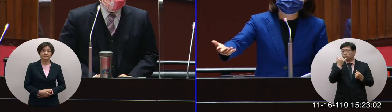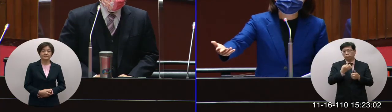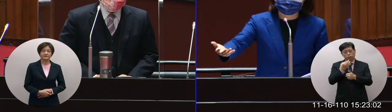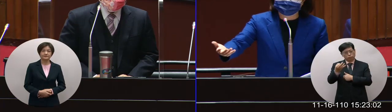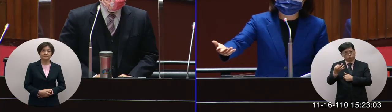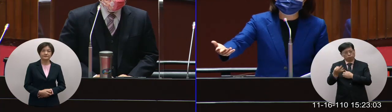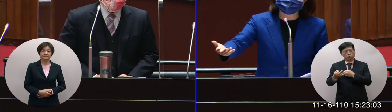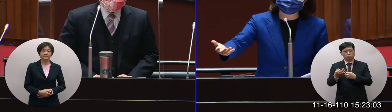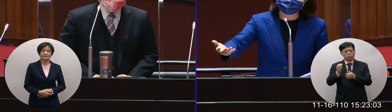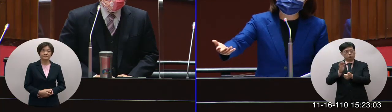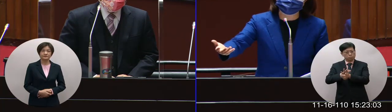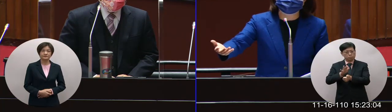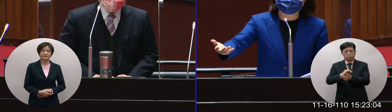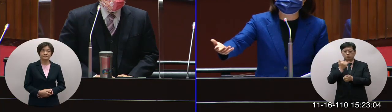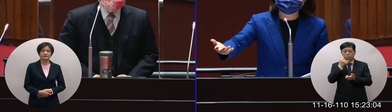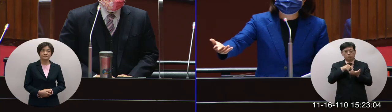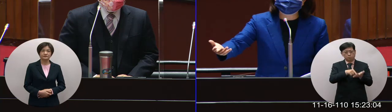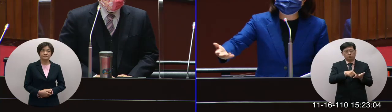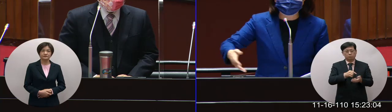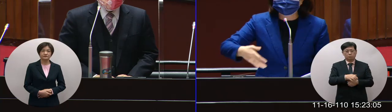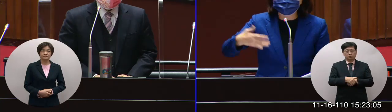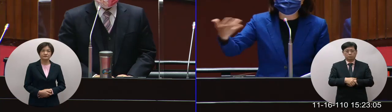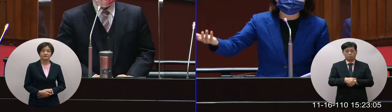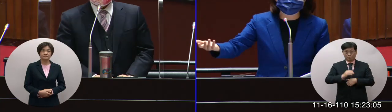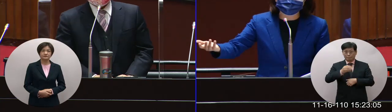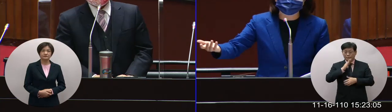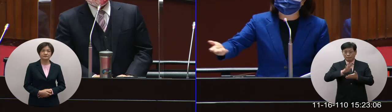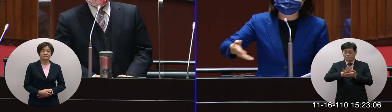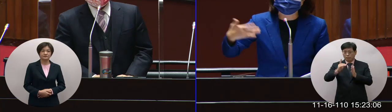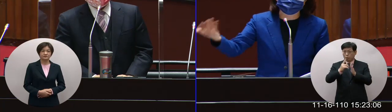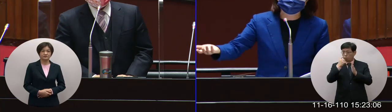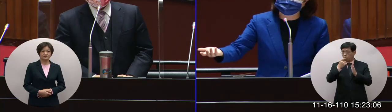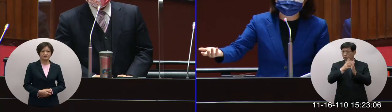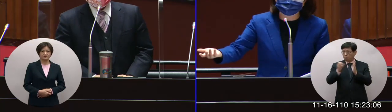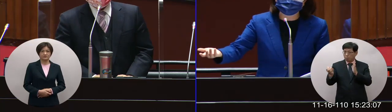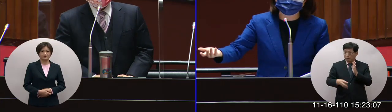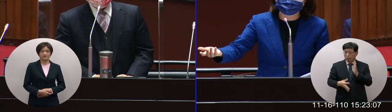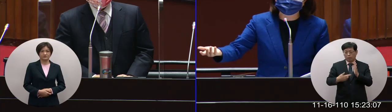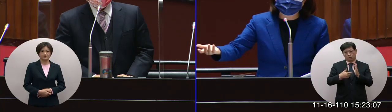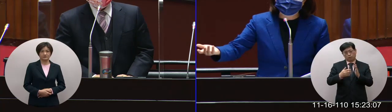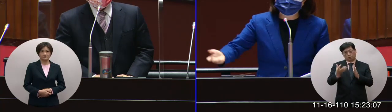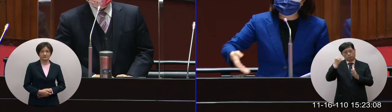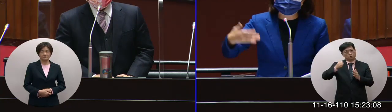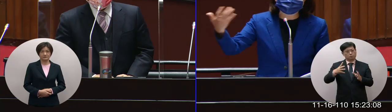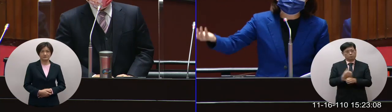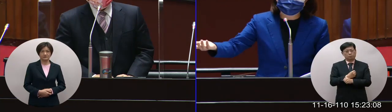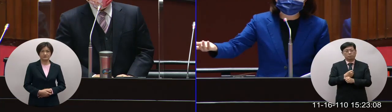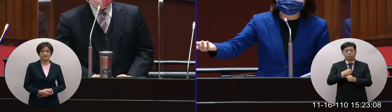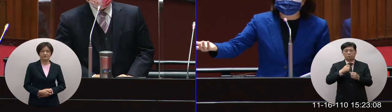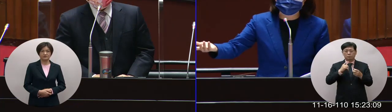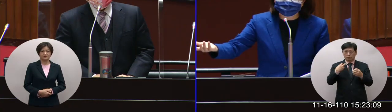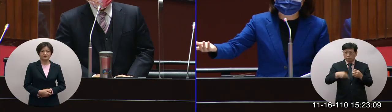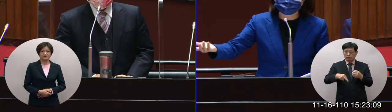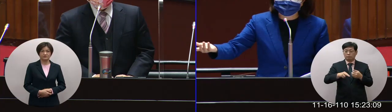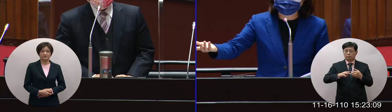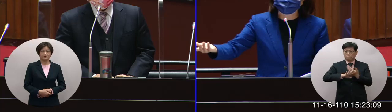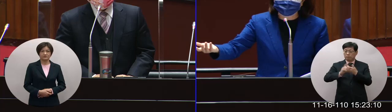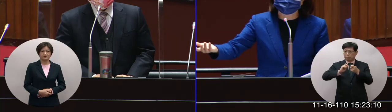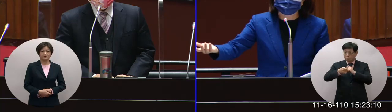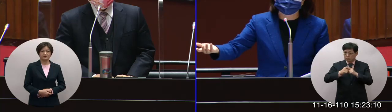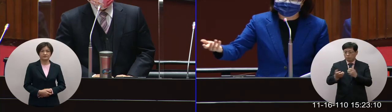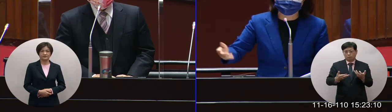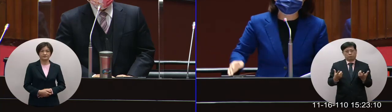部分支付的申請啊那如果之後戶籍沒有了我這些權益也都沒有了嘛或是像大家講的稅